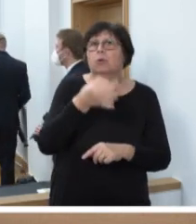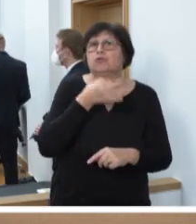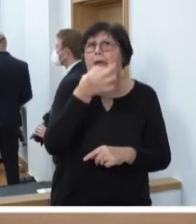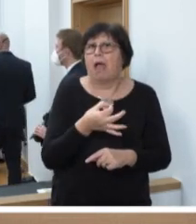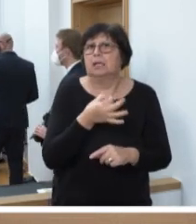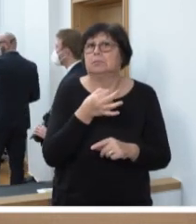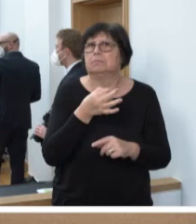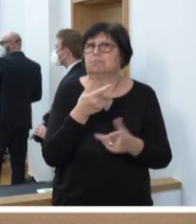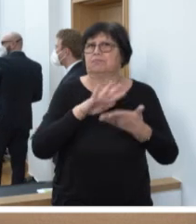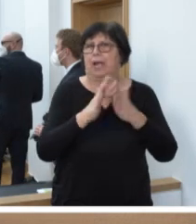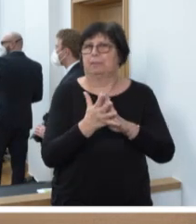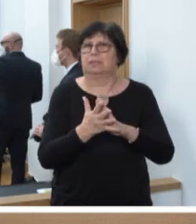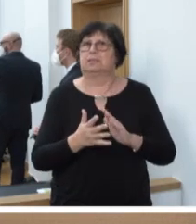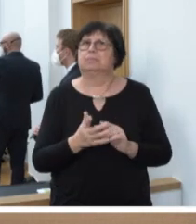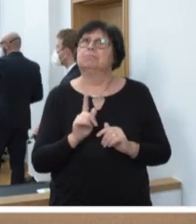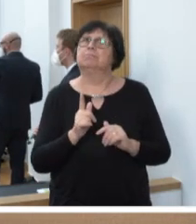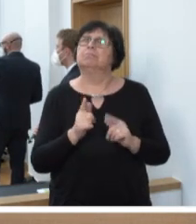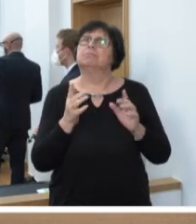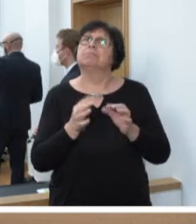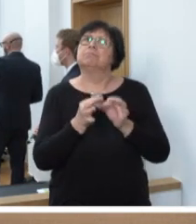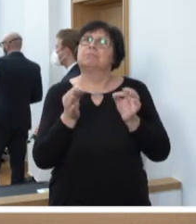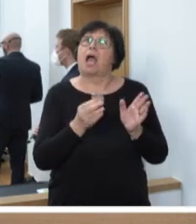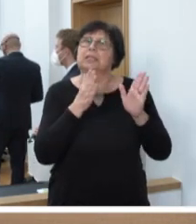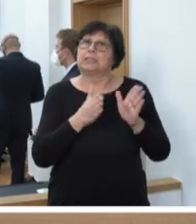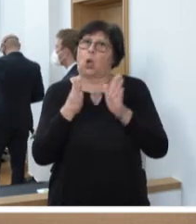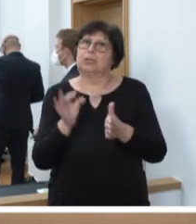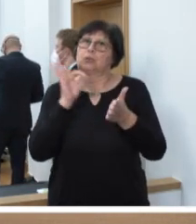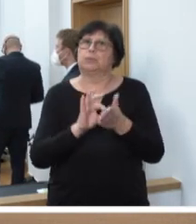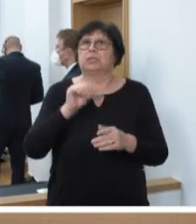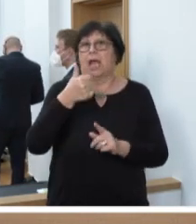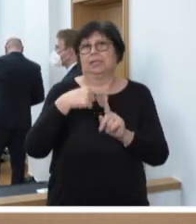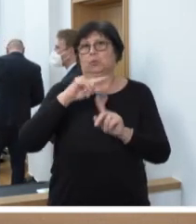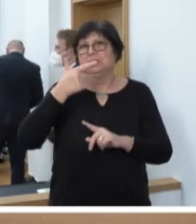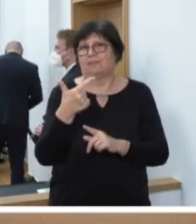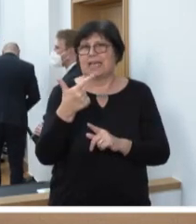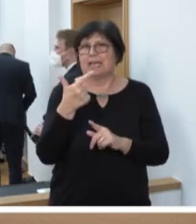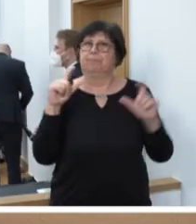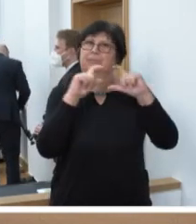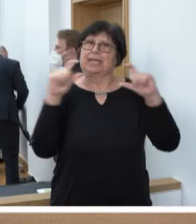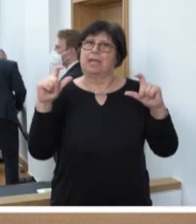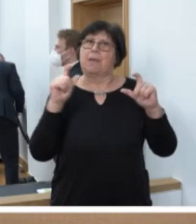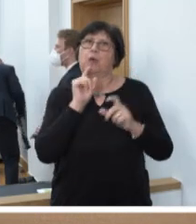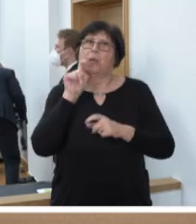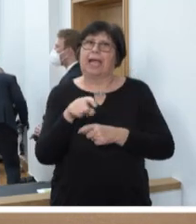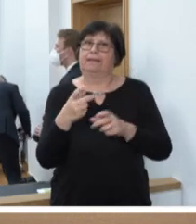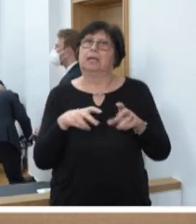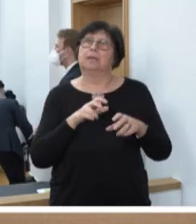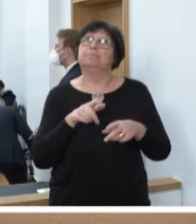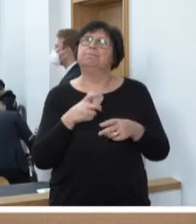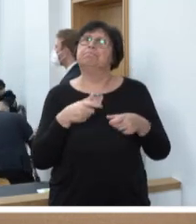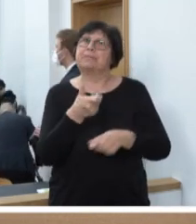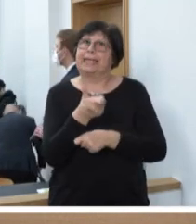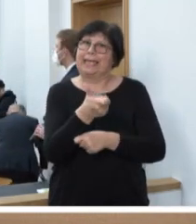Folgendes verständigt. Wir werden die Tagesordnungspunkte 1 und 2, das ist das Thema Ukrainekrieg und Enquete